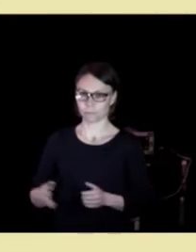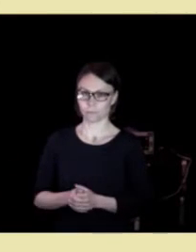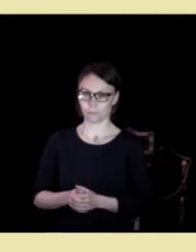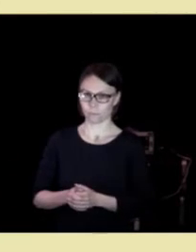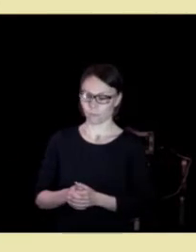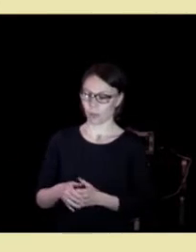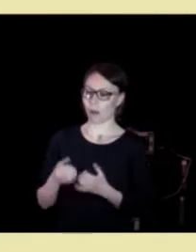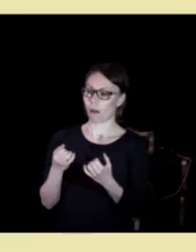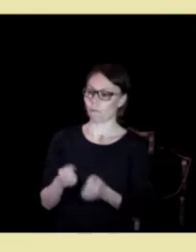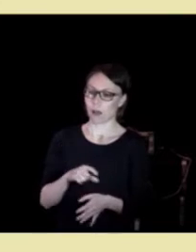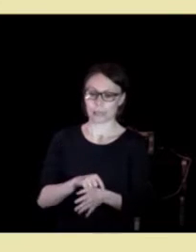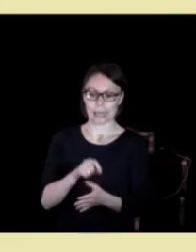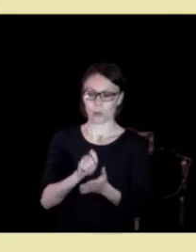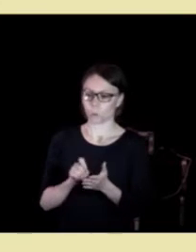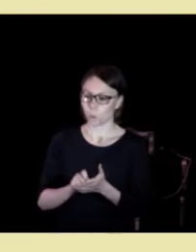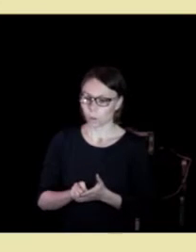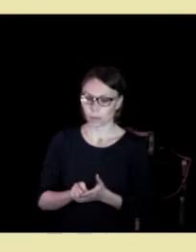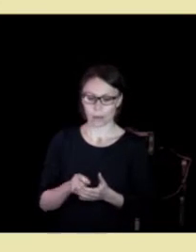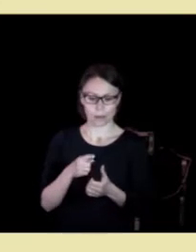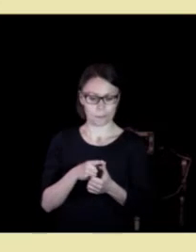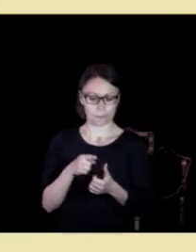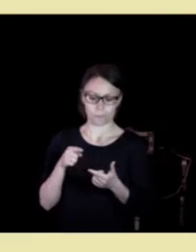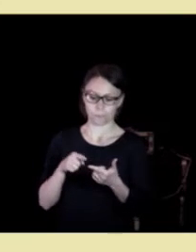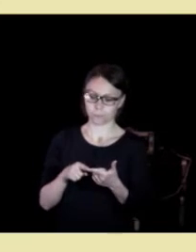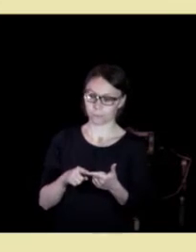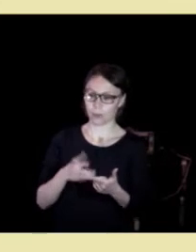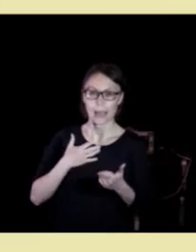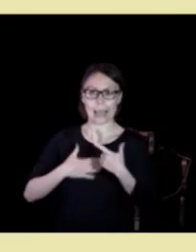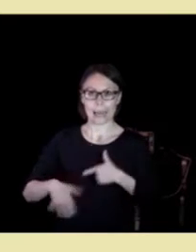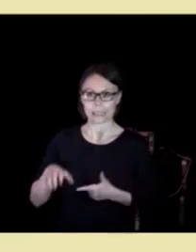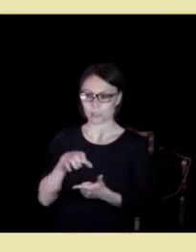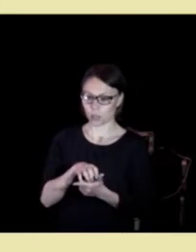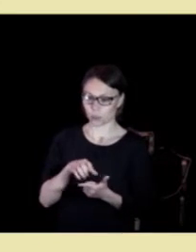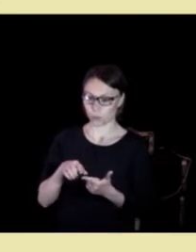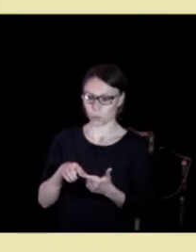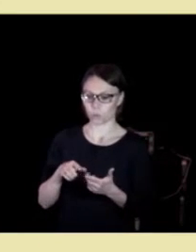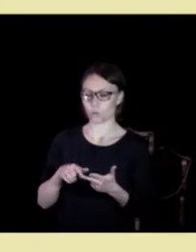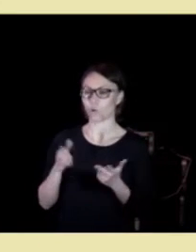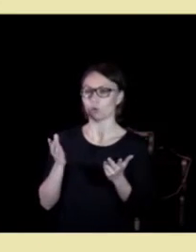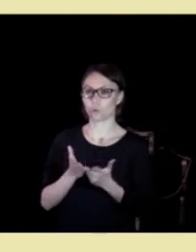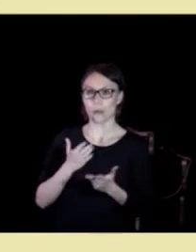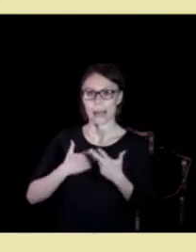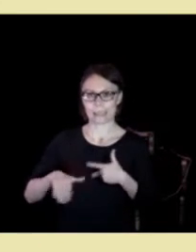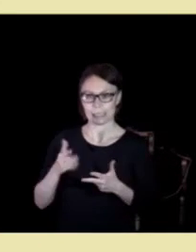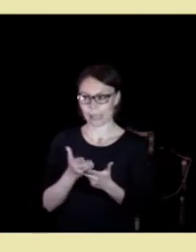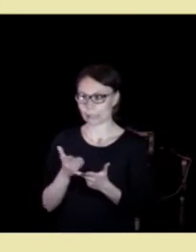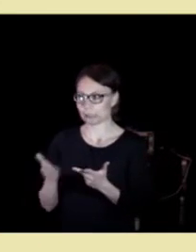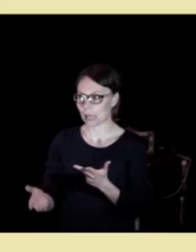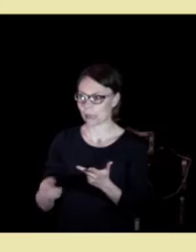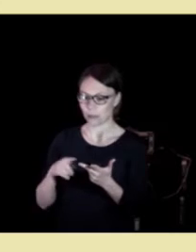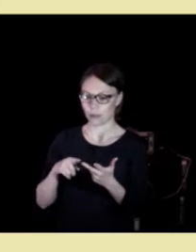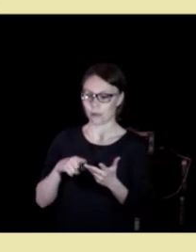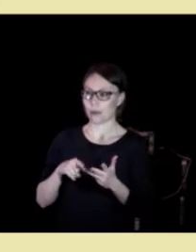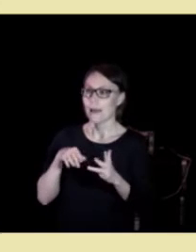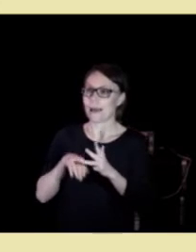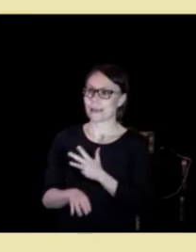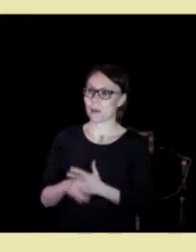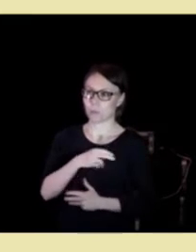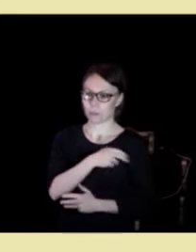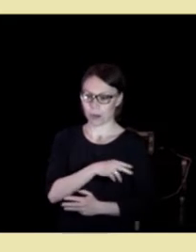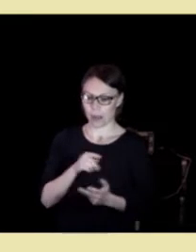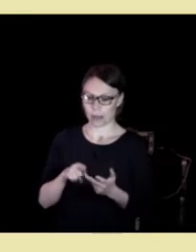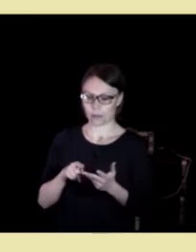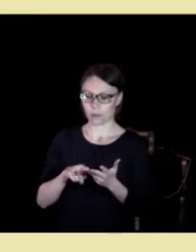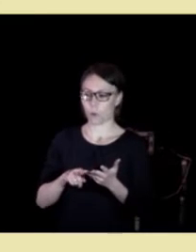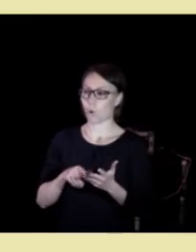fastlegekontorene. Det gjelder helsestasjonen og skolehelsetjenesten. Det gjelder hjemmesykepleien og